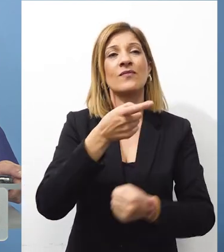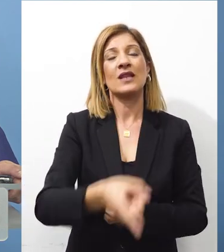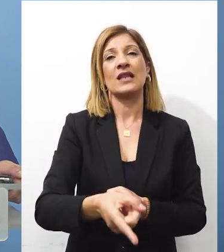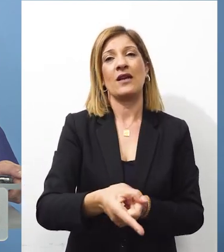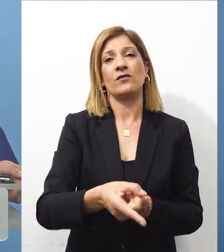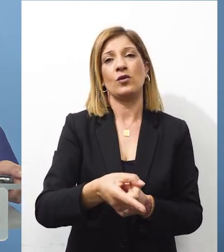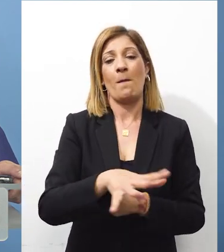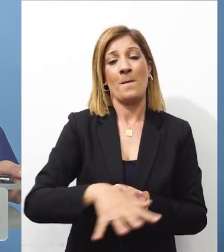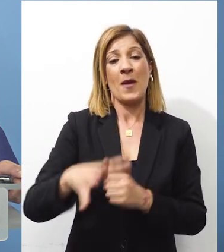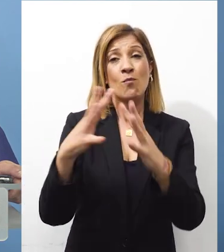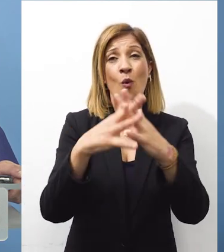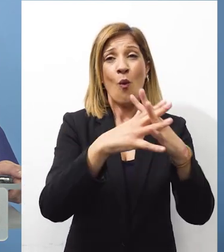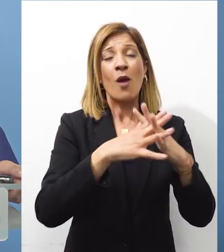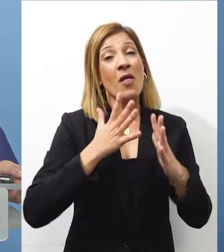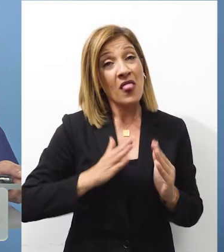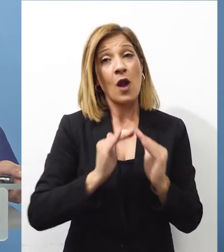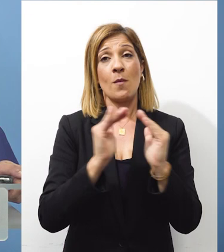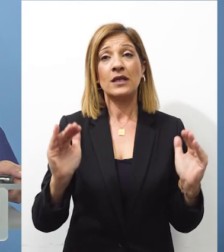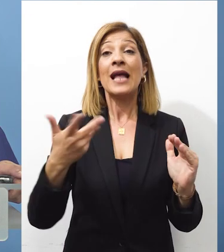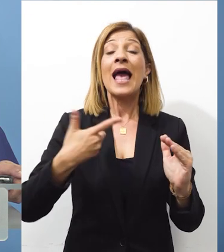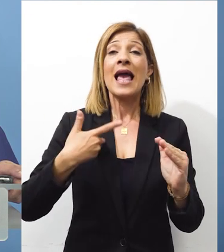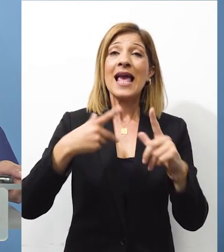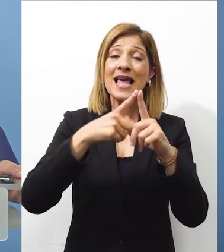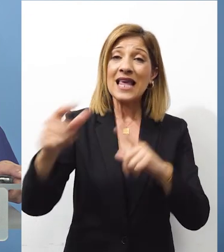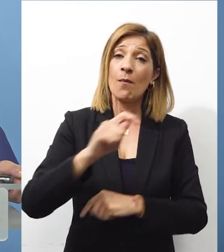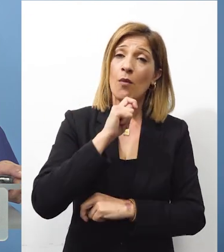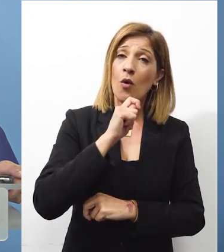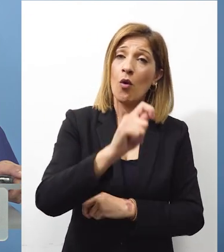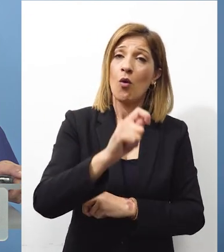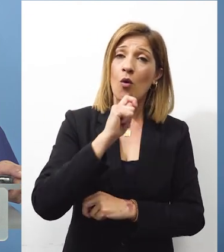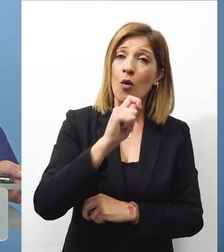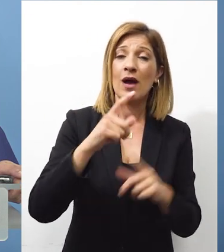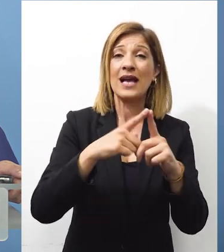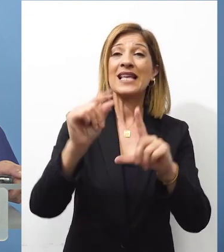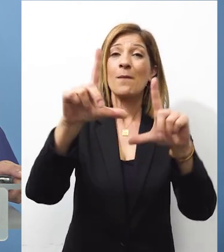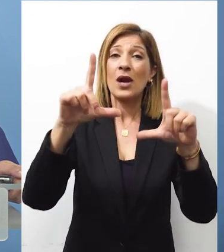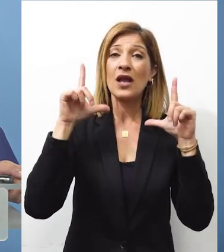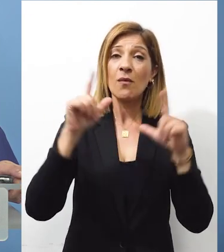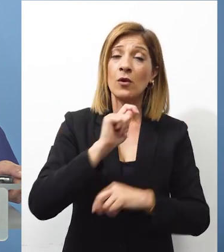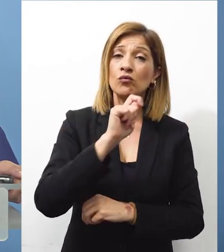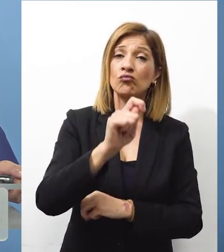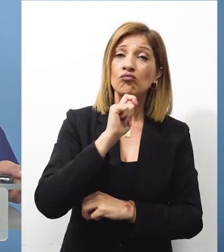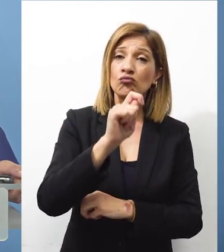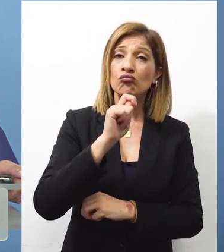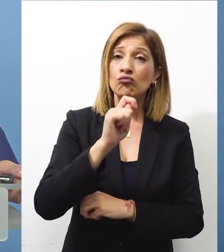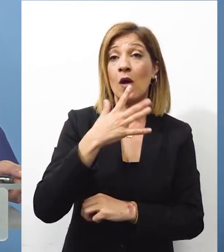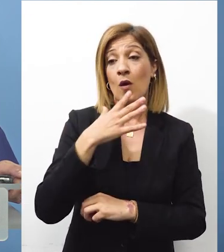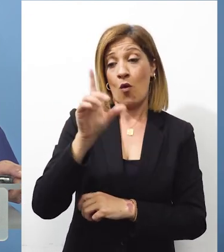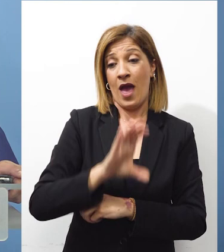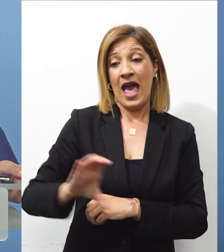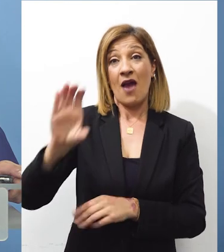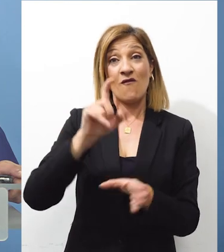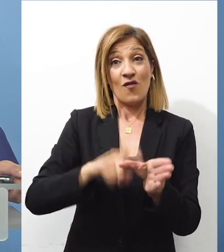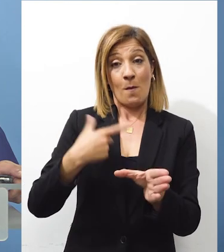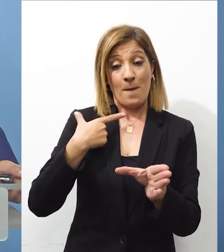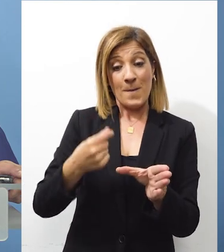των σειράξεων στην περιοχή. Εκείνο το οποίο εμείς έχουμε πράξει ως Κυπριακή Δημοκρατία, ως το πλησιέστερο κράτος μέλος της ΕΕ στην